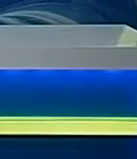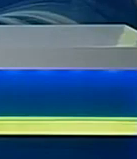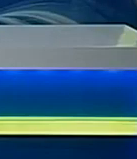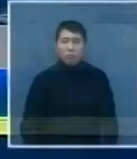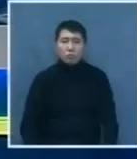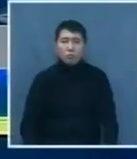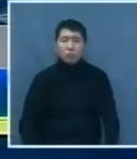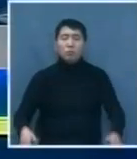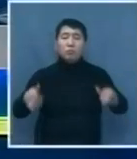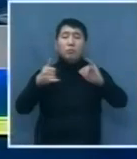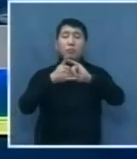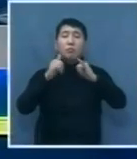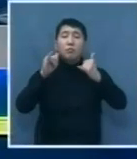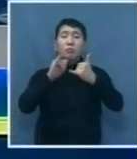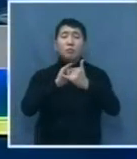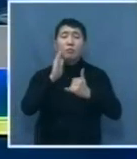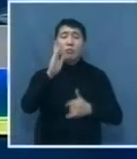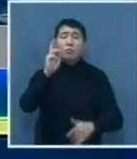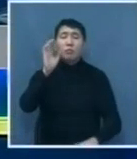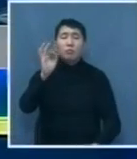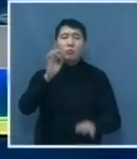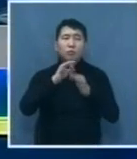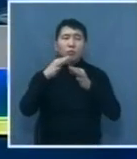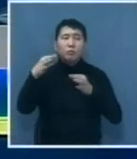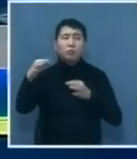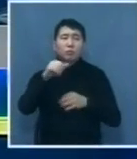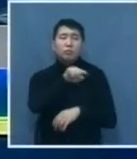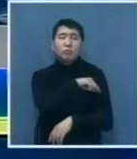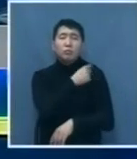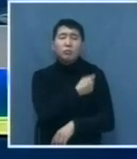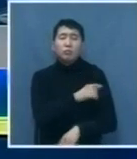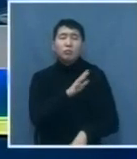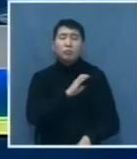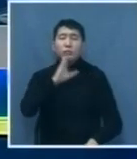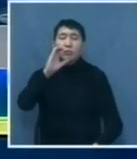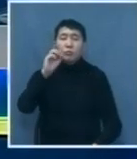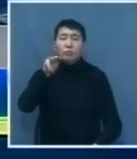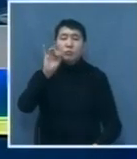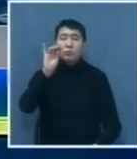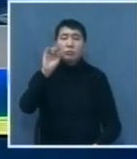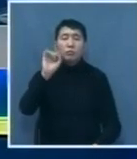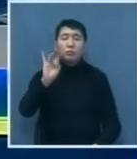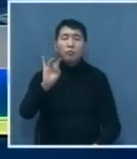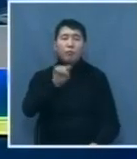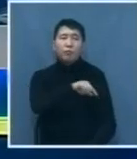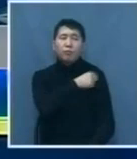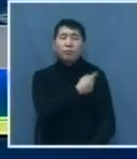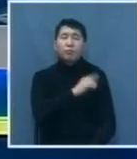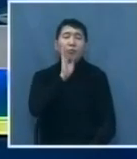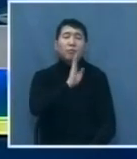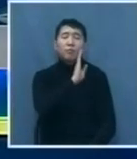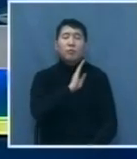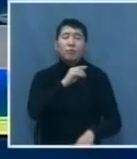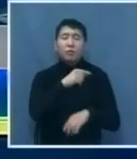В Усть-Каменогорске на базе Восточно-Казахстанской областной больницы прошел семинар для врачей-гинекологов. В течение нескольких дней опытный врач из